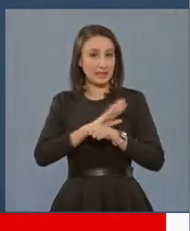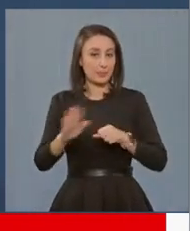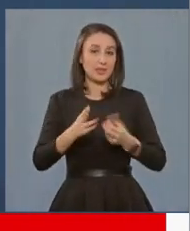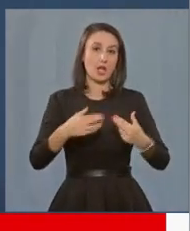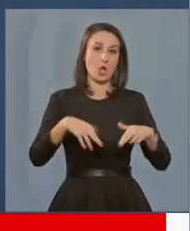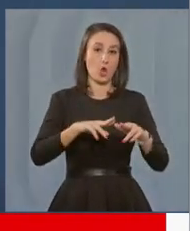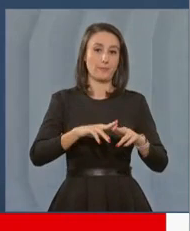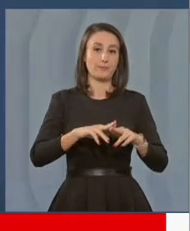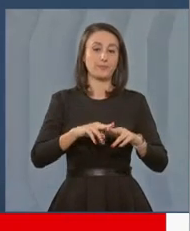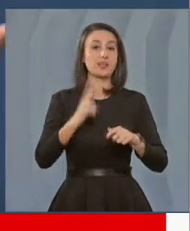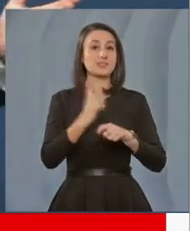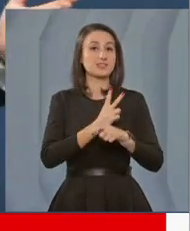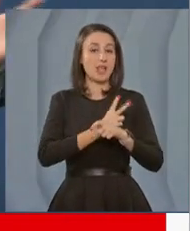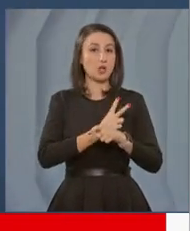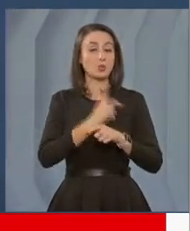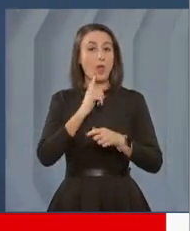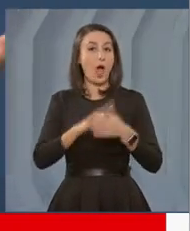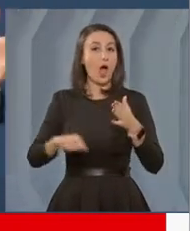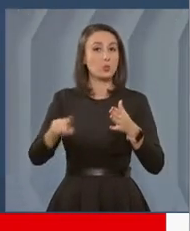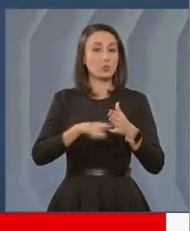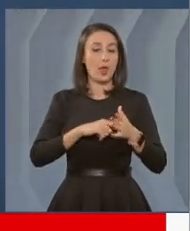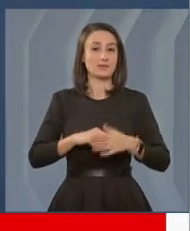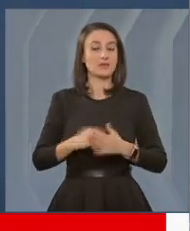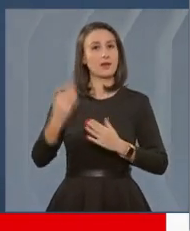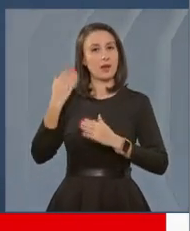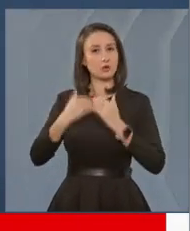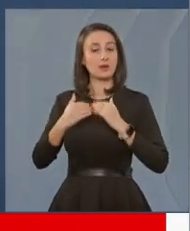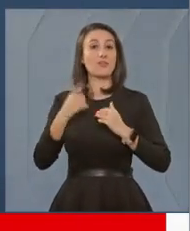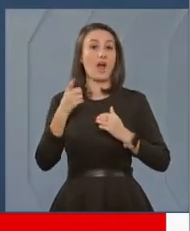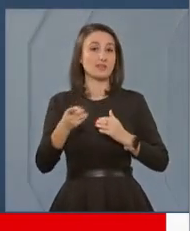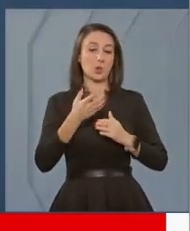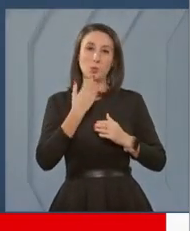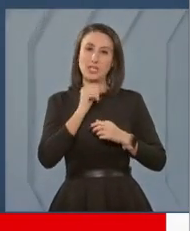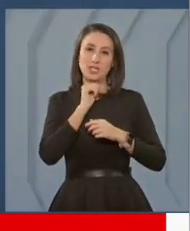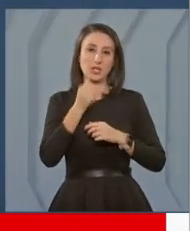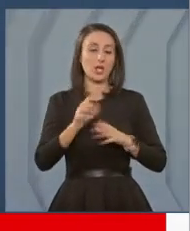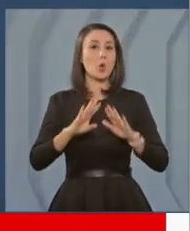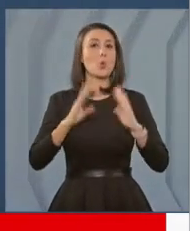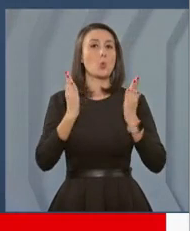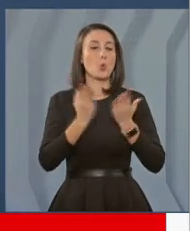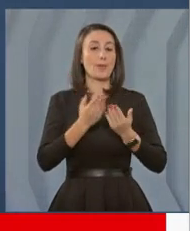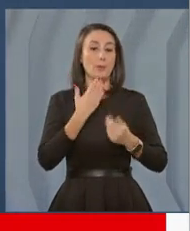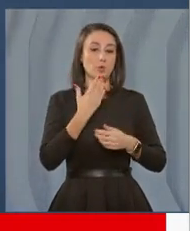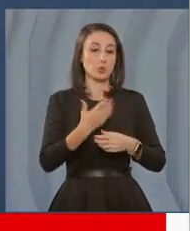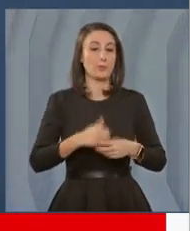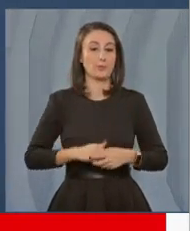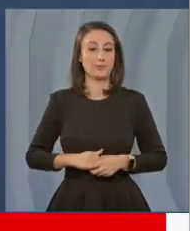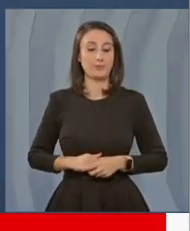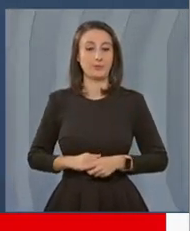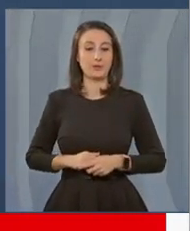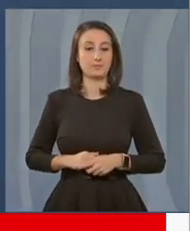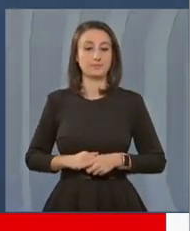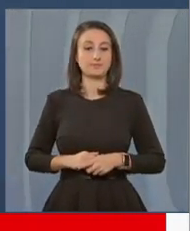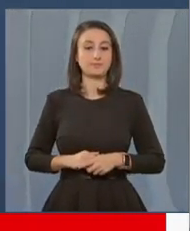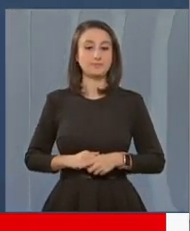către noi, statul le anulează retroactiv, ceea ce nu există nicierii în lume. Da, mulțumim. Da, doamnă mulțumim foarte